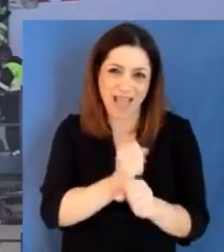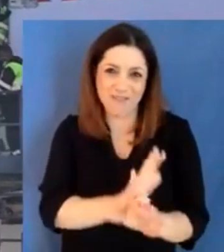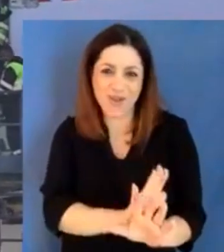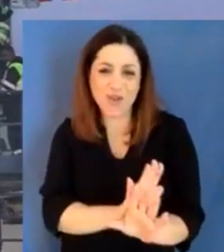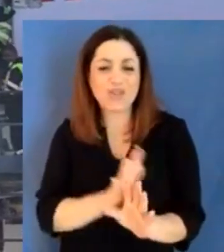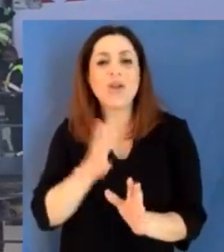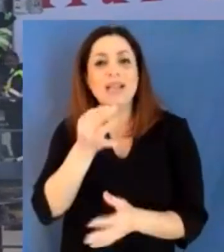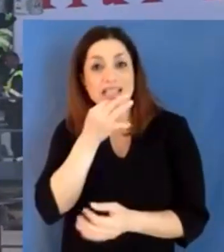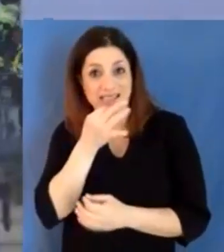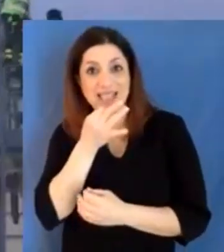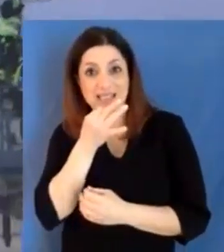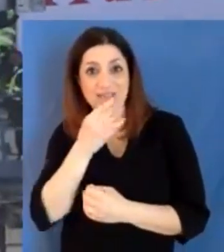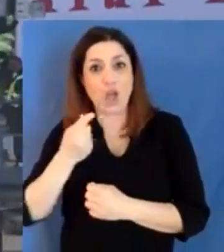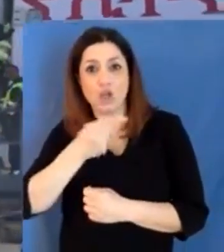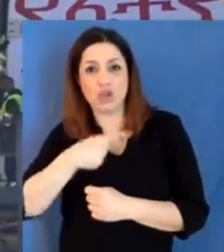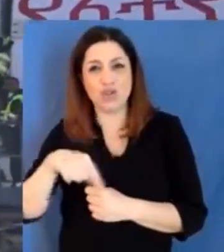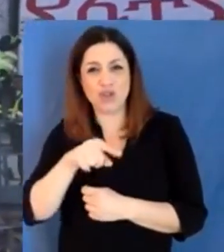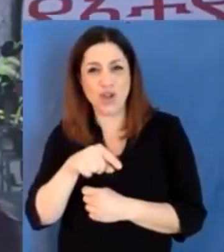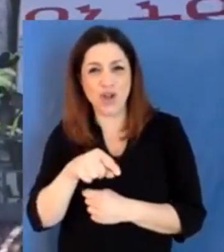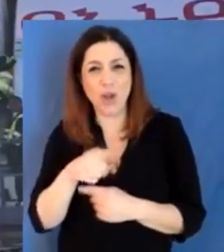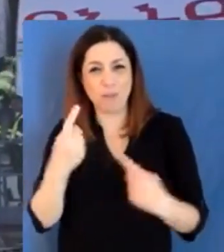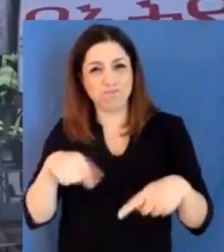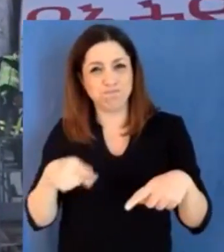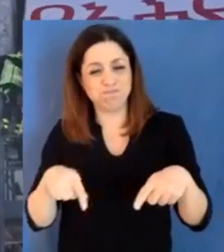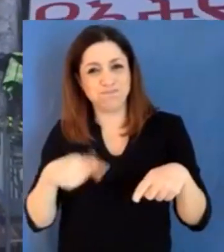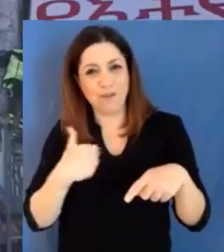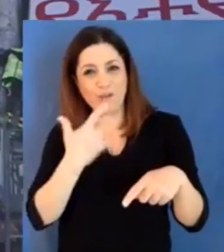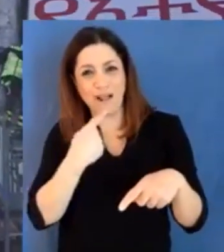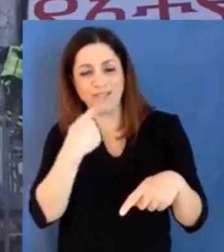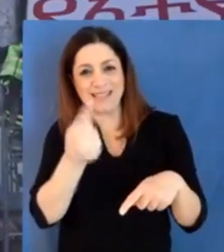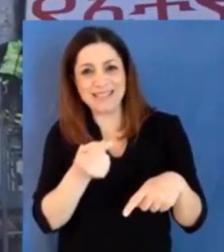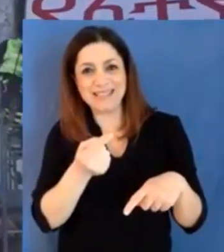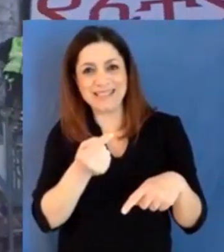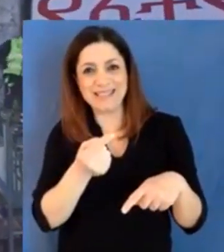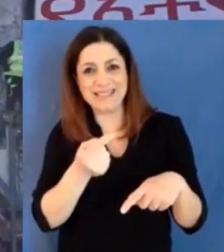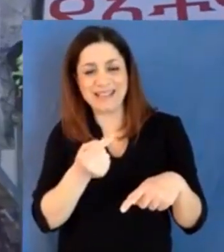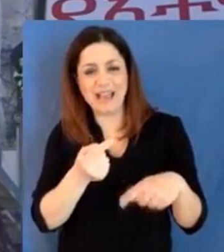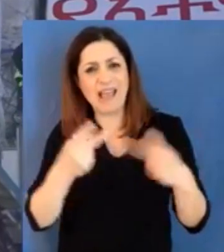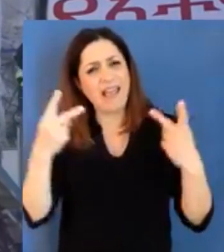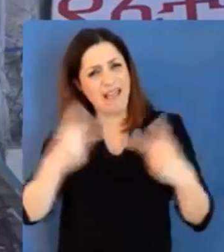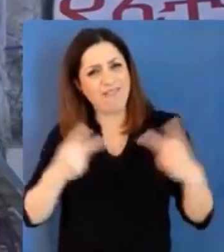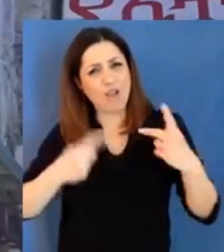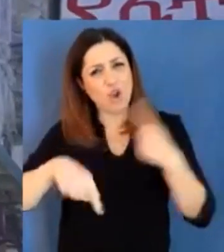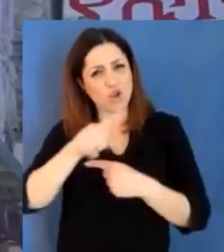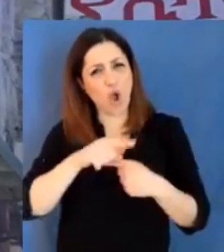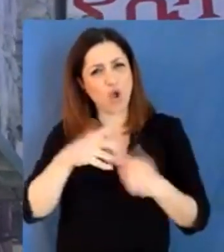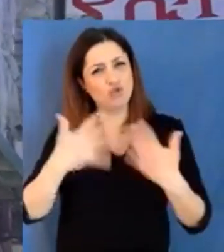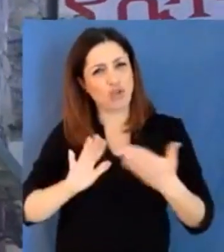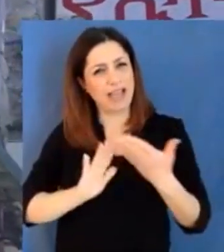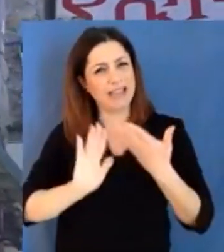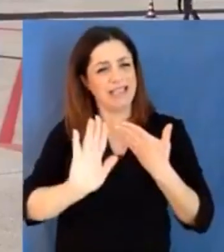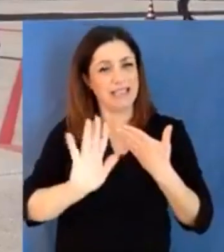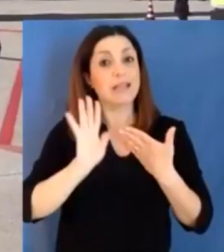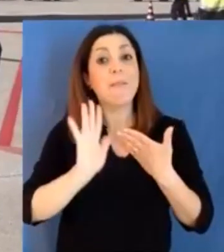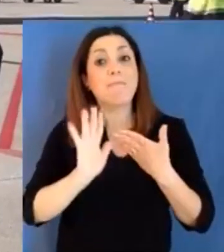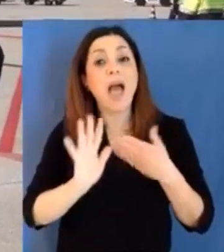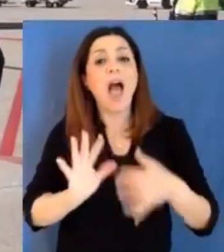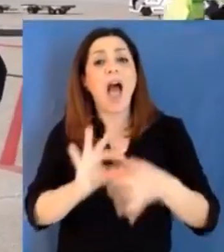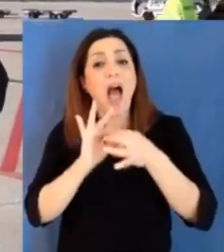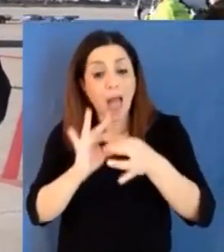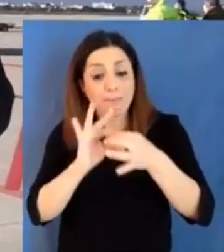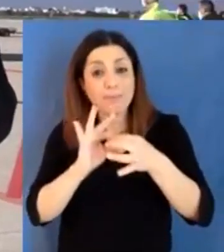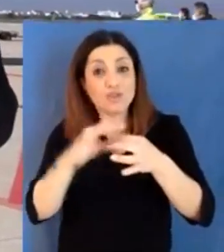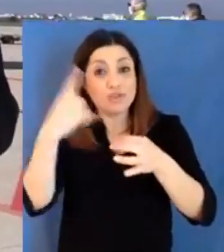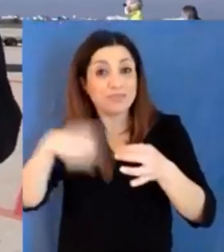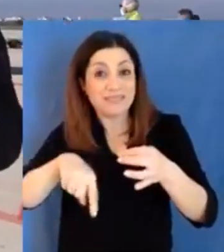è vero che siamo a distanza, ma l'amicizia è il segreto di tutto, questa è la lettera che non so se riuscite